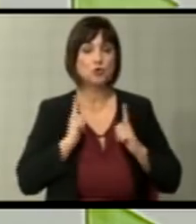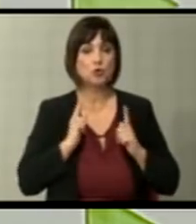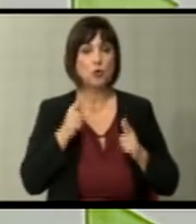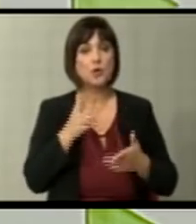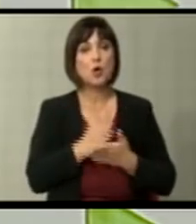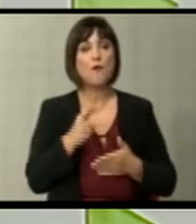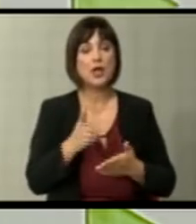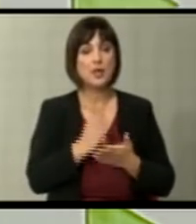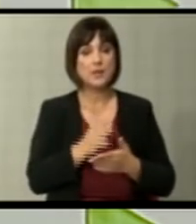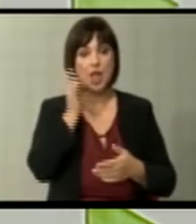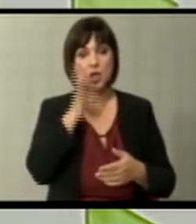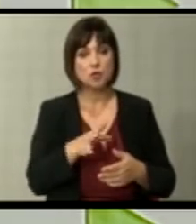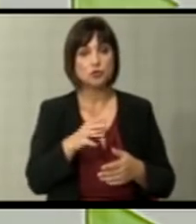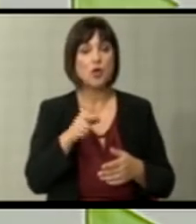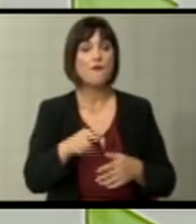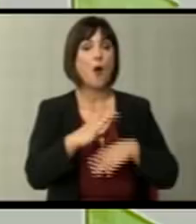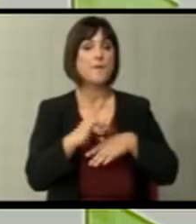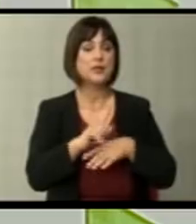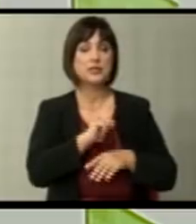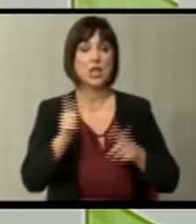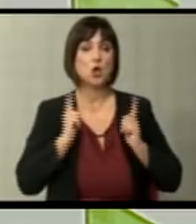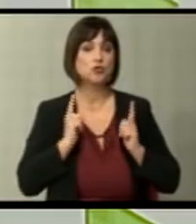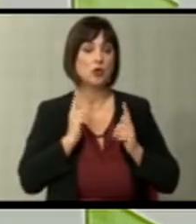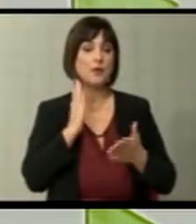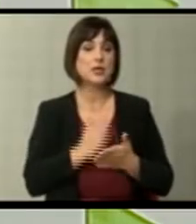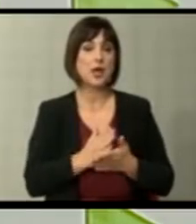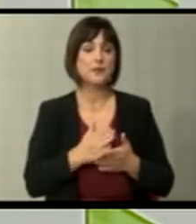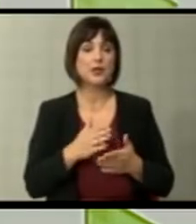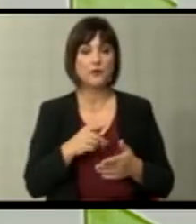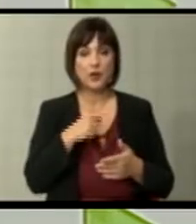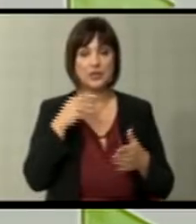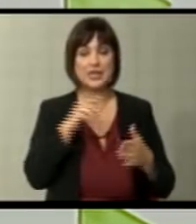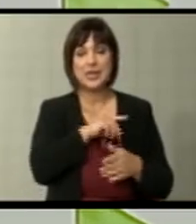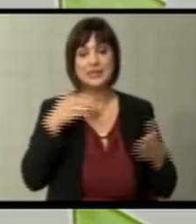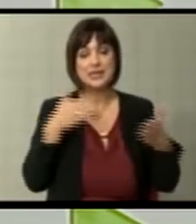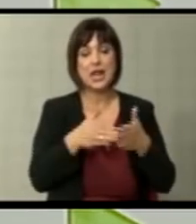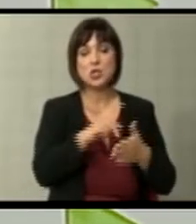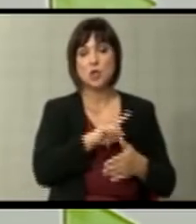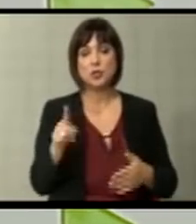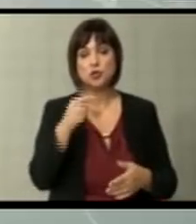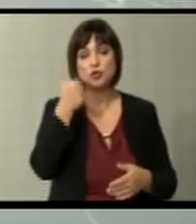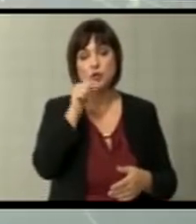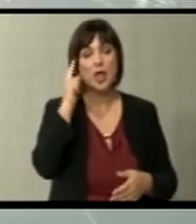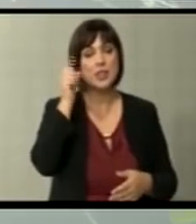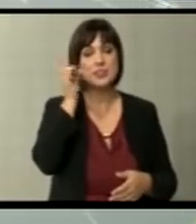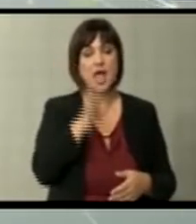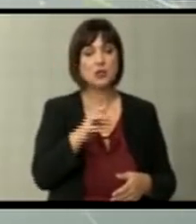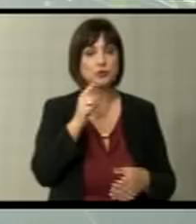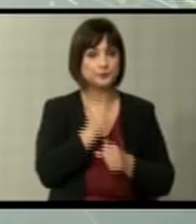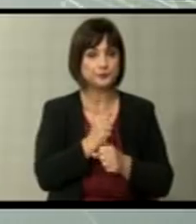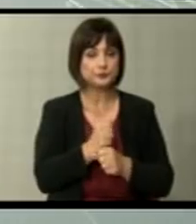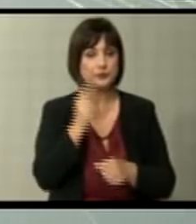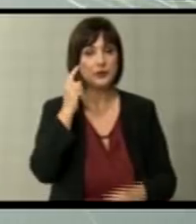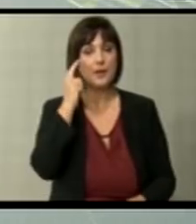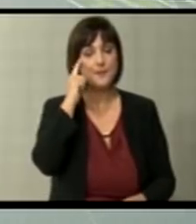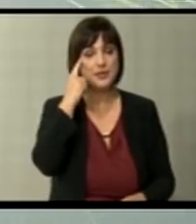ќе биде и да биде најлошо сценарио во петок, не очеквам дека ќе биде директно не. Што е најлошо сценарио според вас? Видите, јас мислам дека